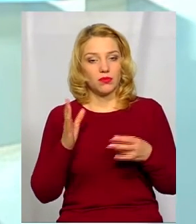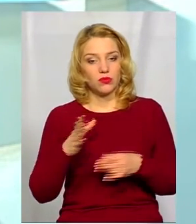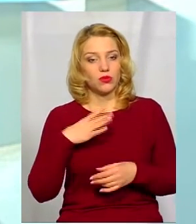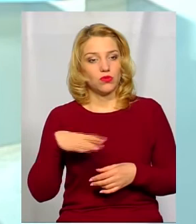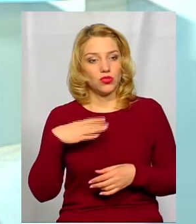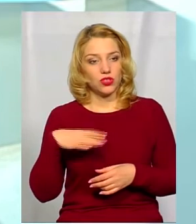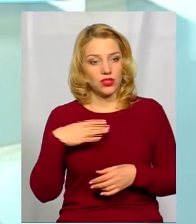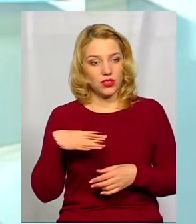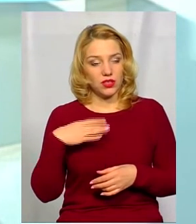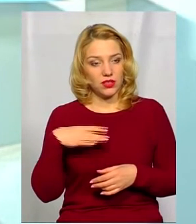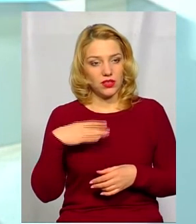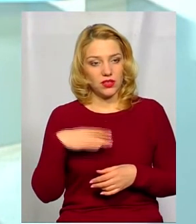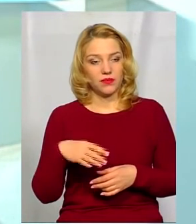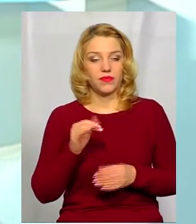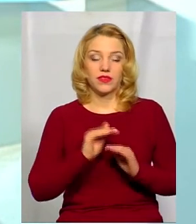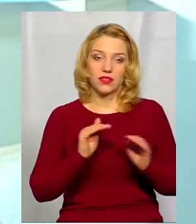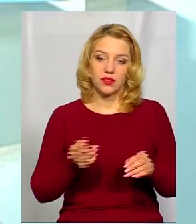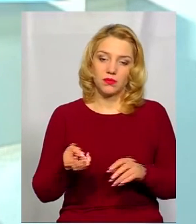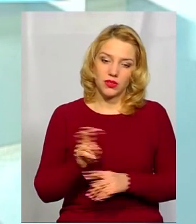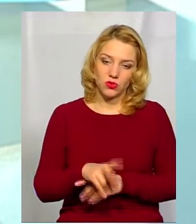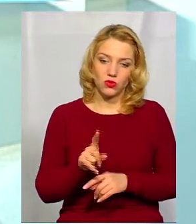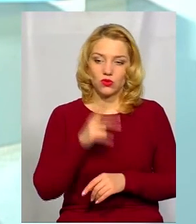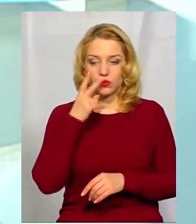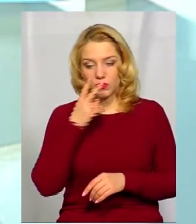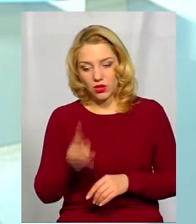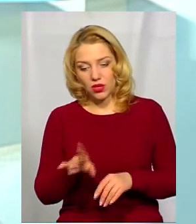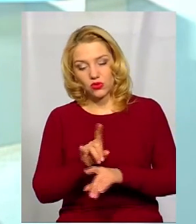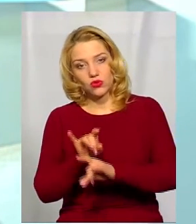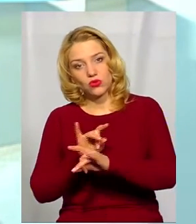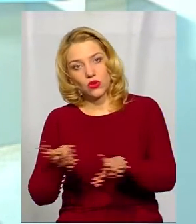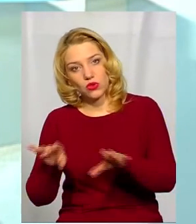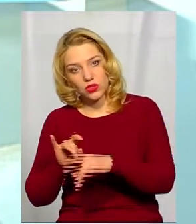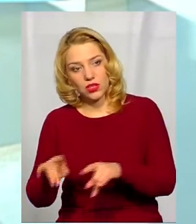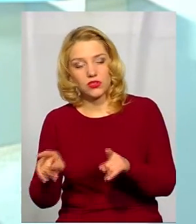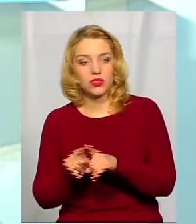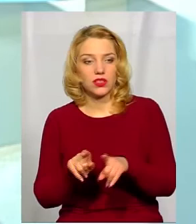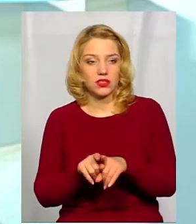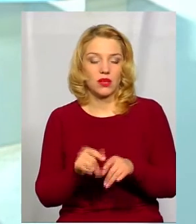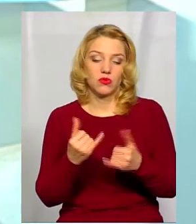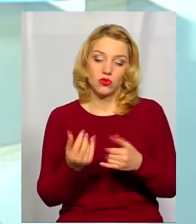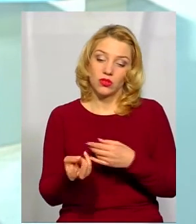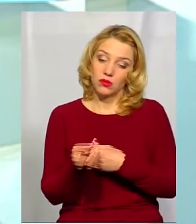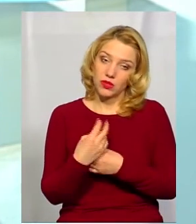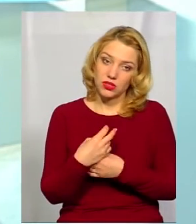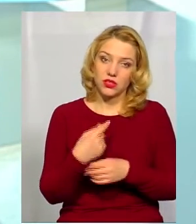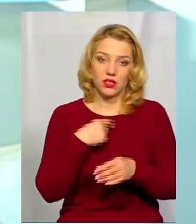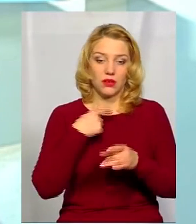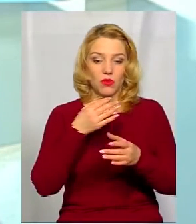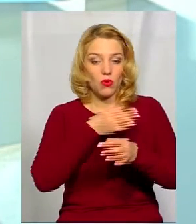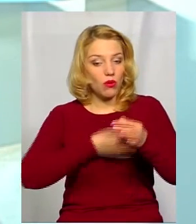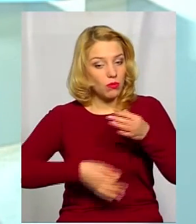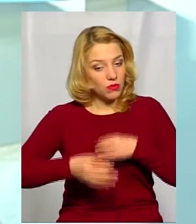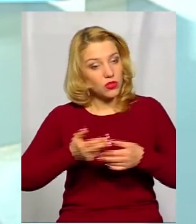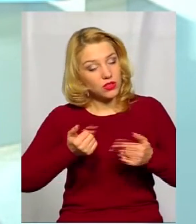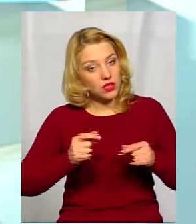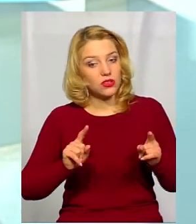почекати якось фідбеку. Діти ж прийдуть, вони щось покажуть, щось розкажуть. Так само, ось вони і сьогодні прийшли, ми обговорювали,